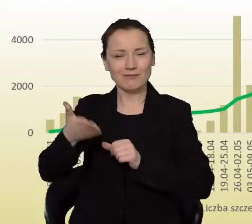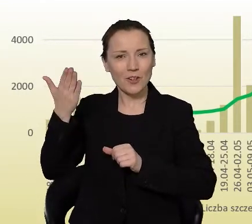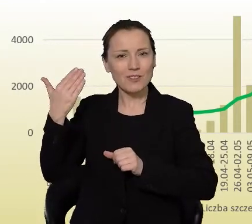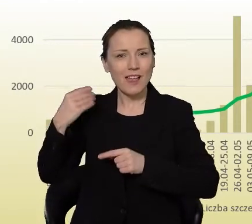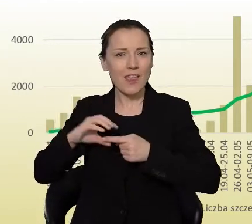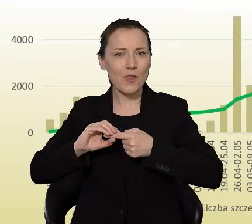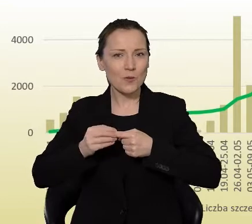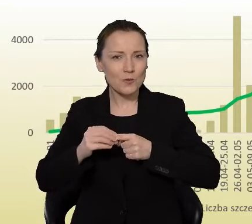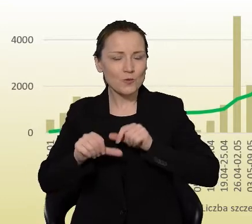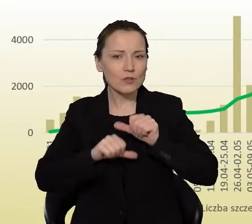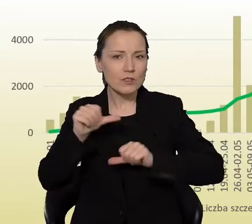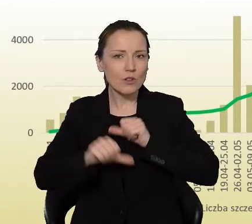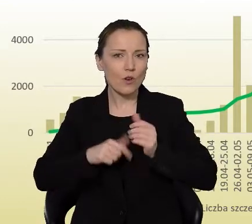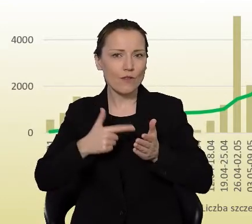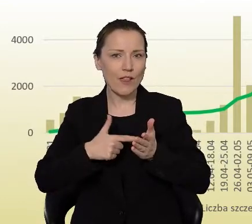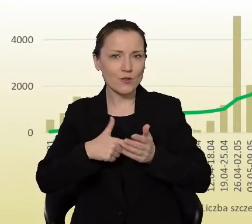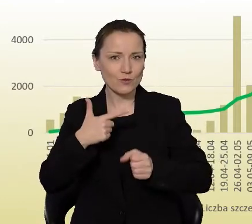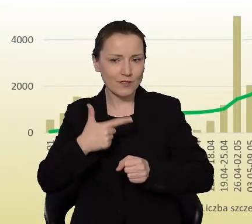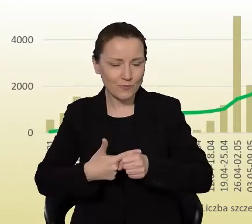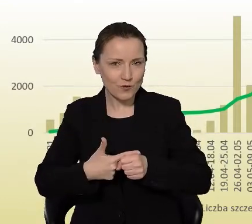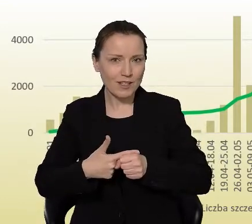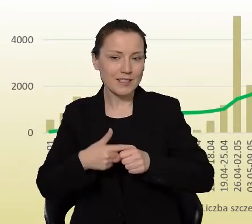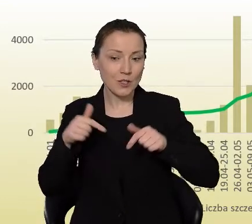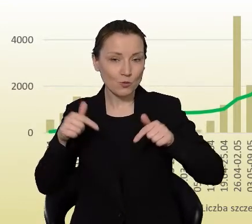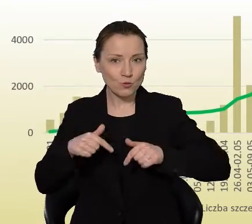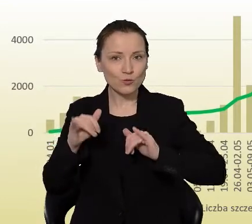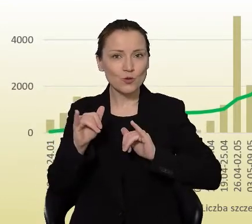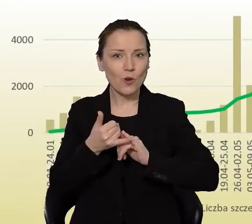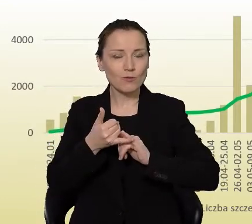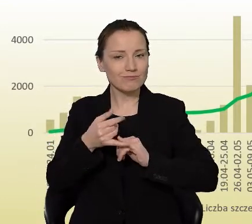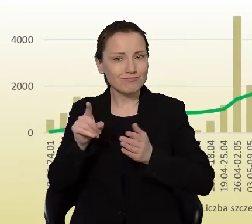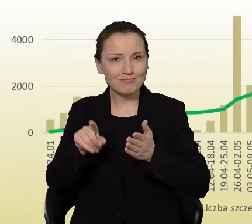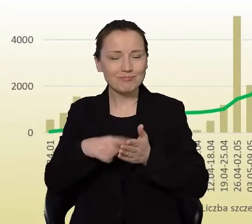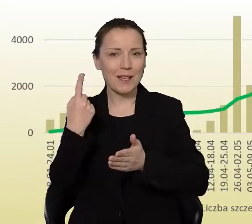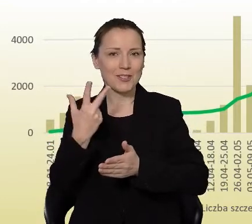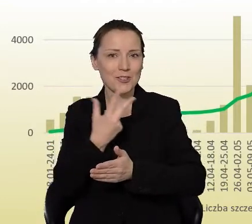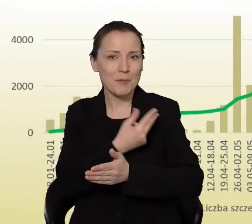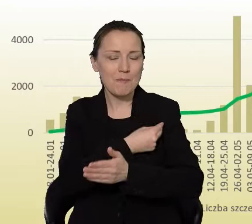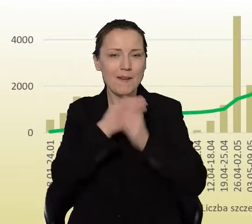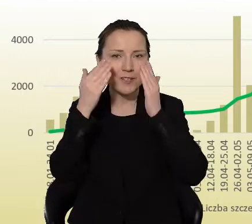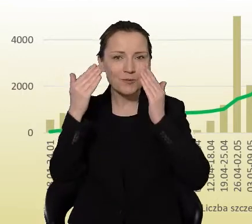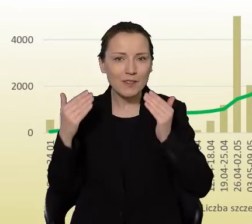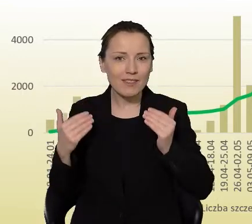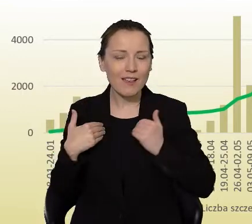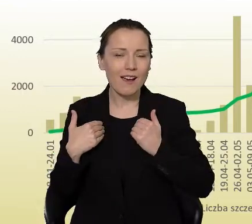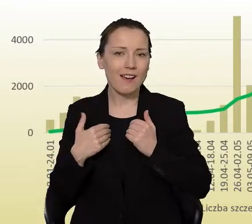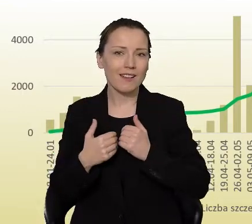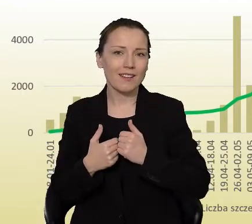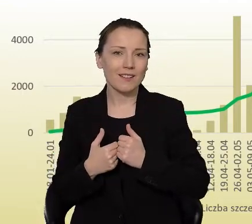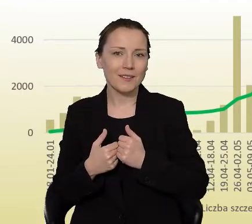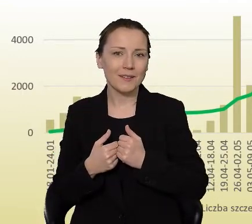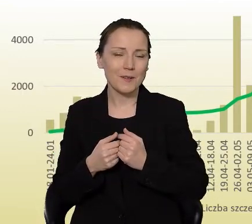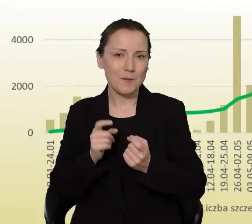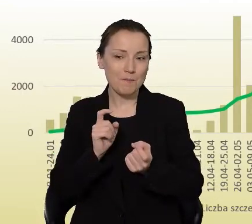grudnia 2020 roku w Toruniu dokonywano pierwszych szczepień w szpitalach przeciw